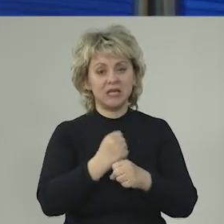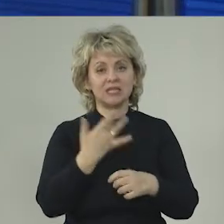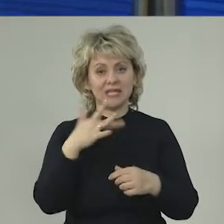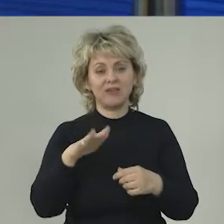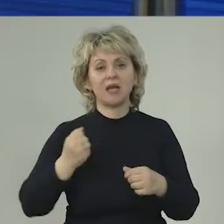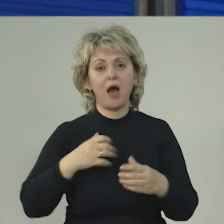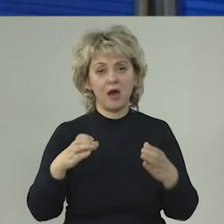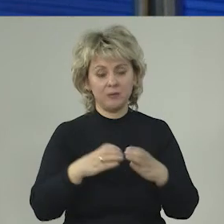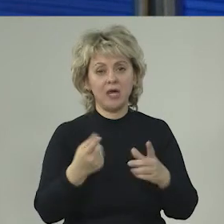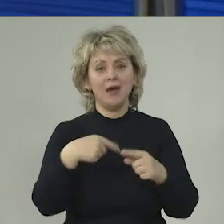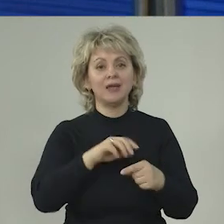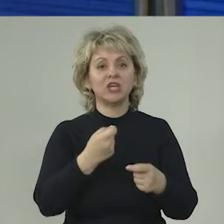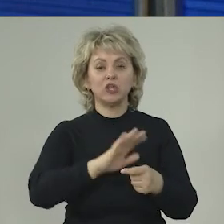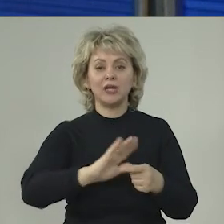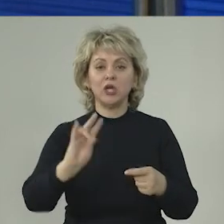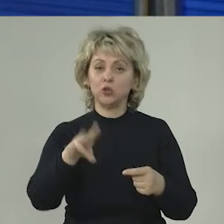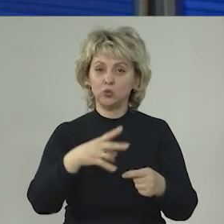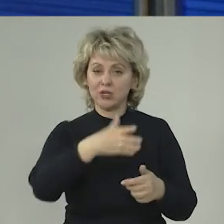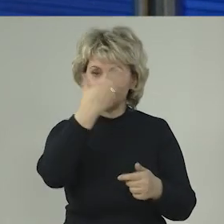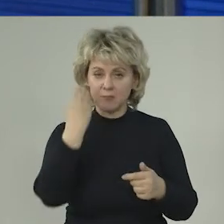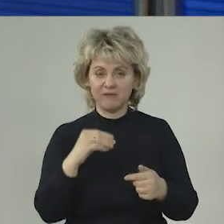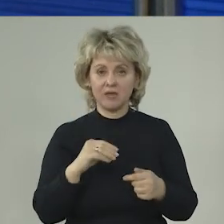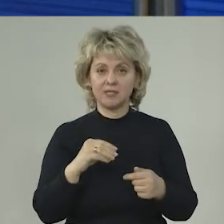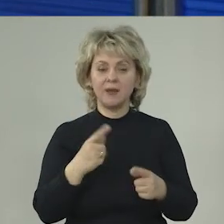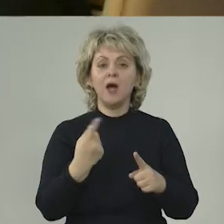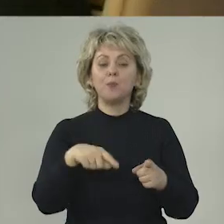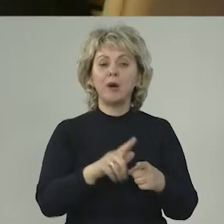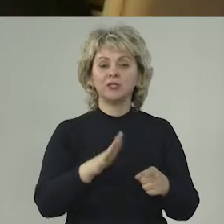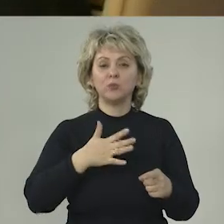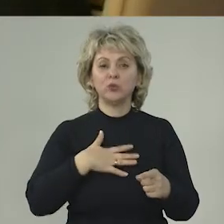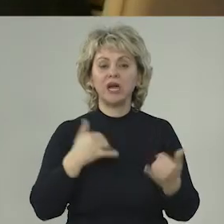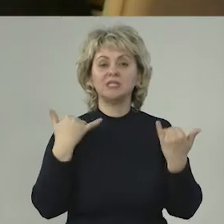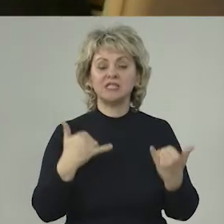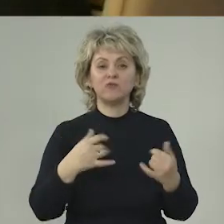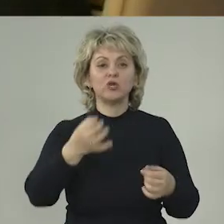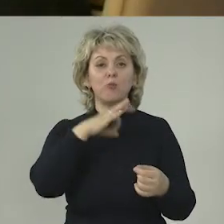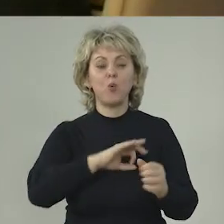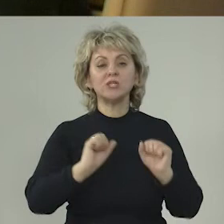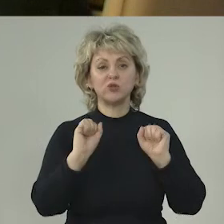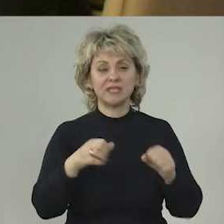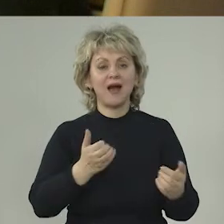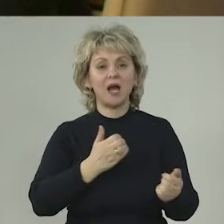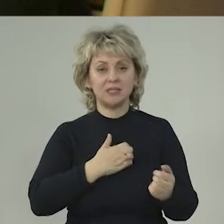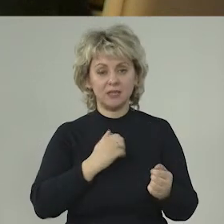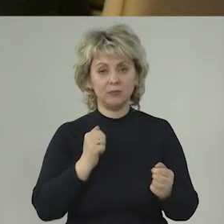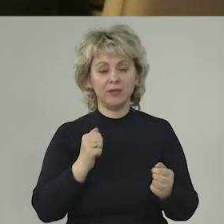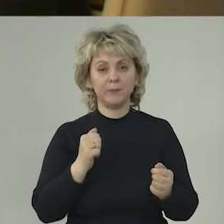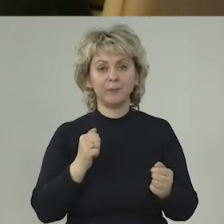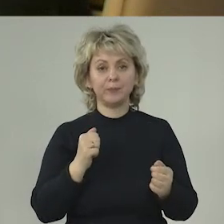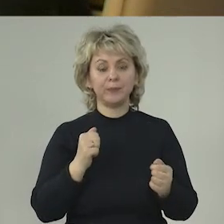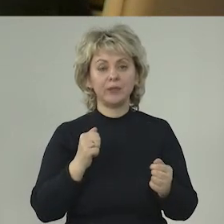сделала. Это никогда не нужно забывать. Поэтому я сегодня, пользуясь возможностью, хотел бы,